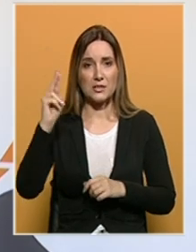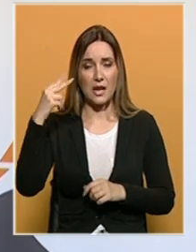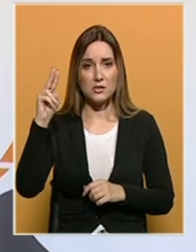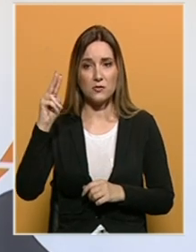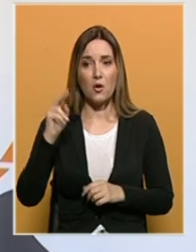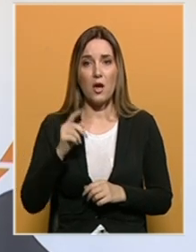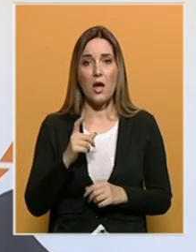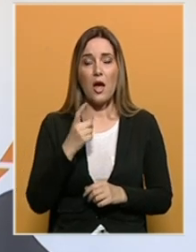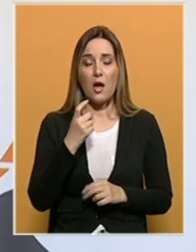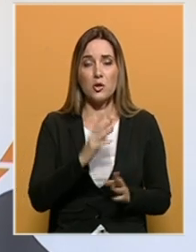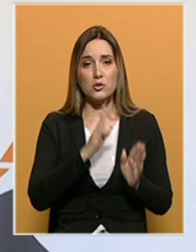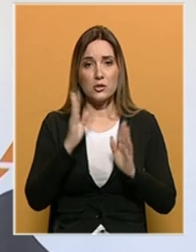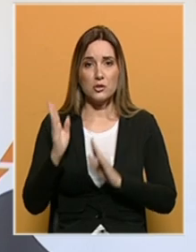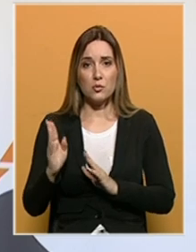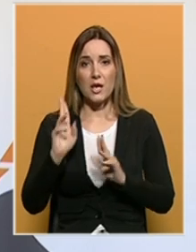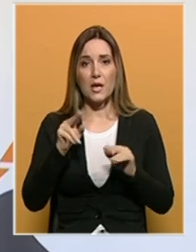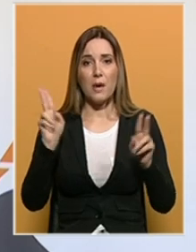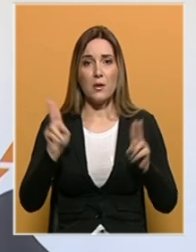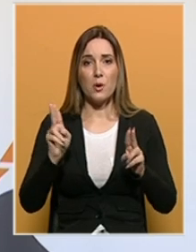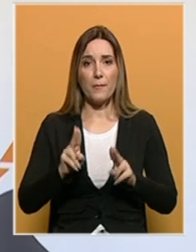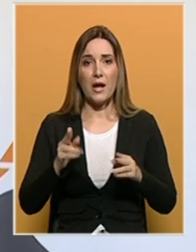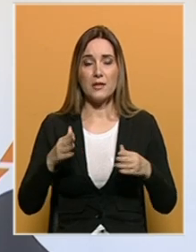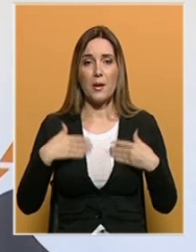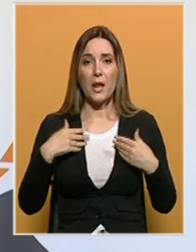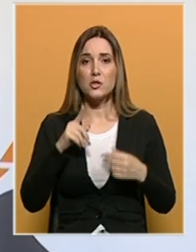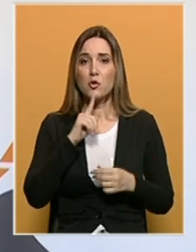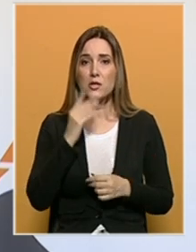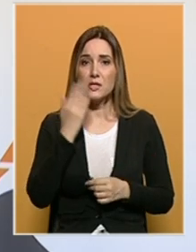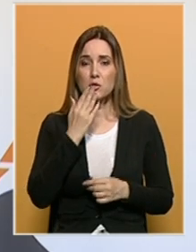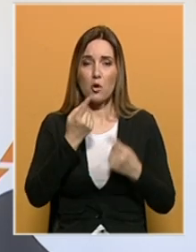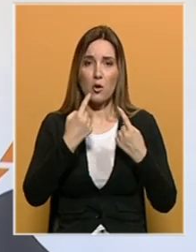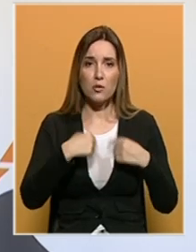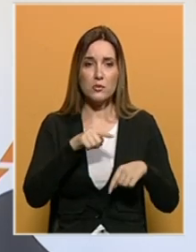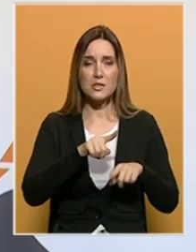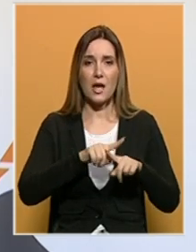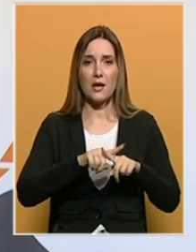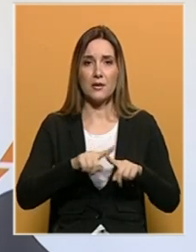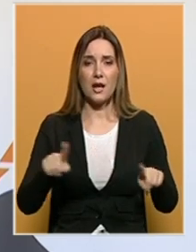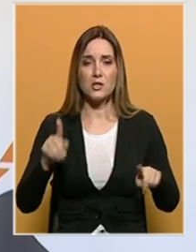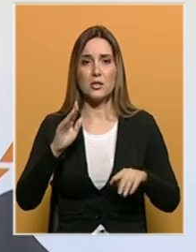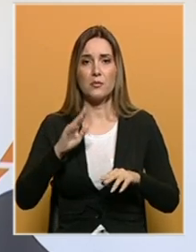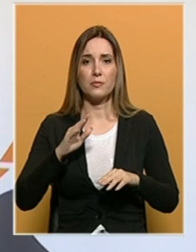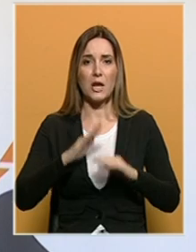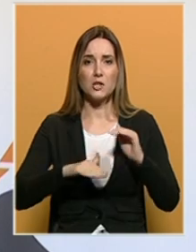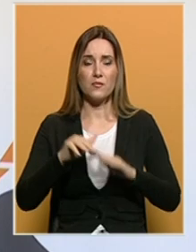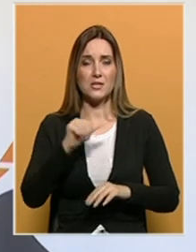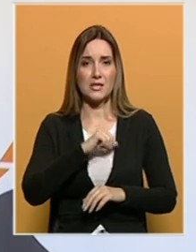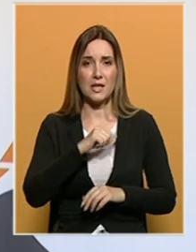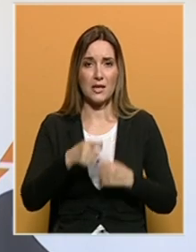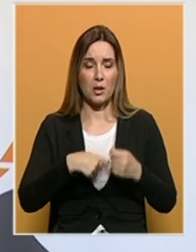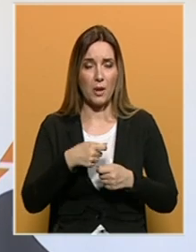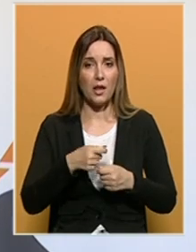s druge strane imamo sve manje mlađe ljudi koji se školuju za različite vrste građevinskih zanimanja, tako da